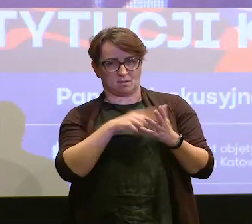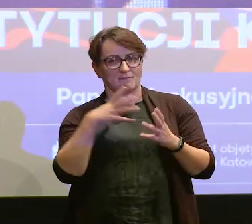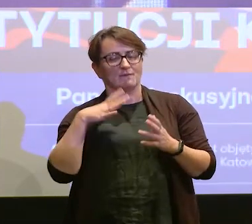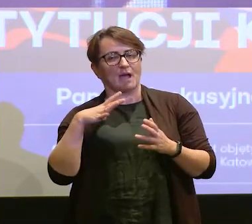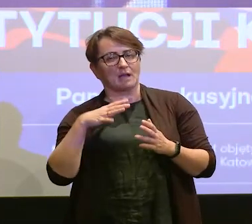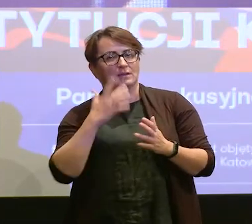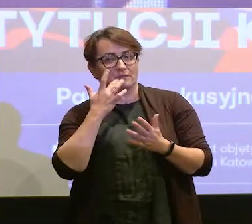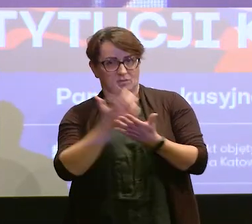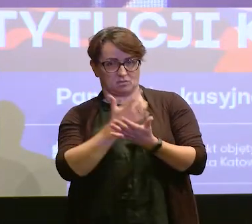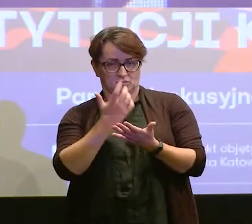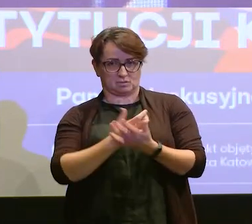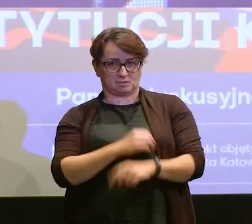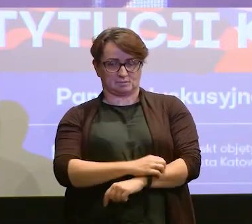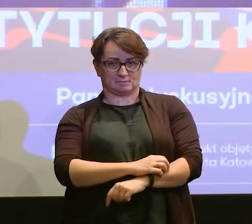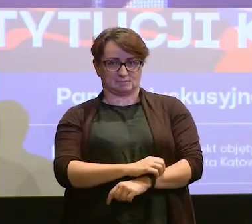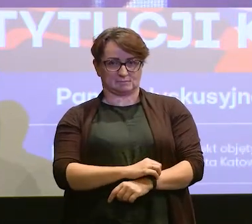warte są wykorzystania.